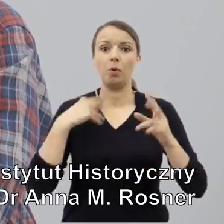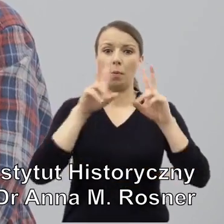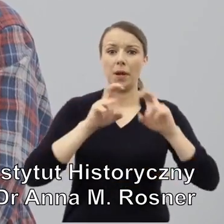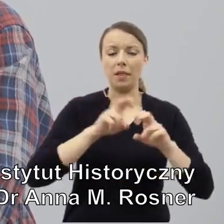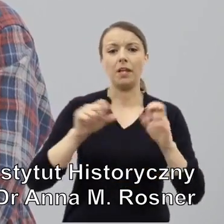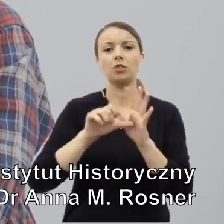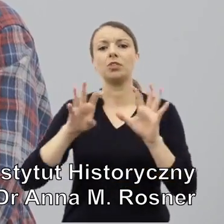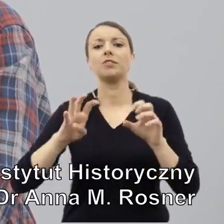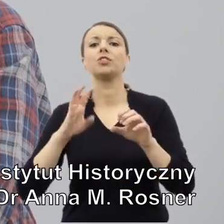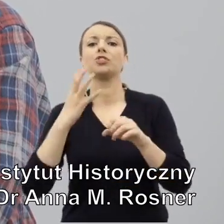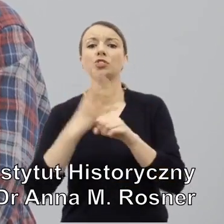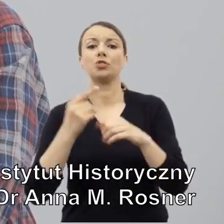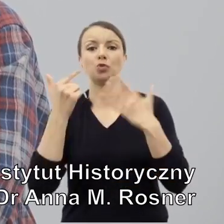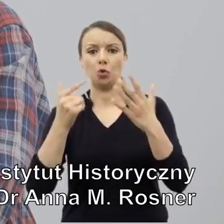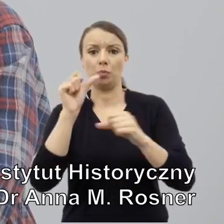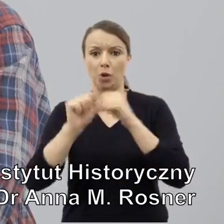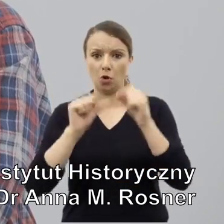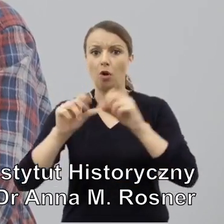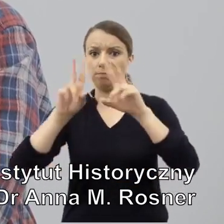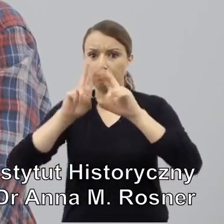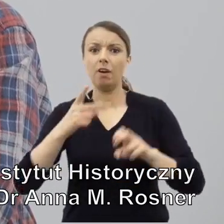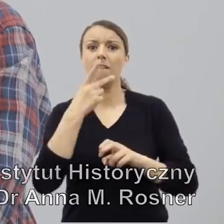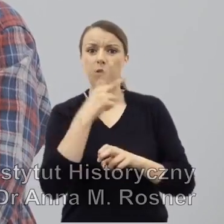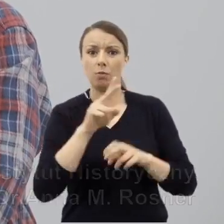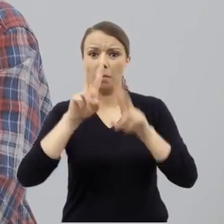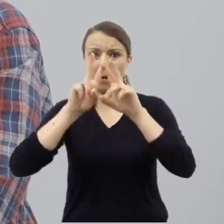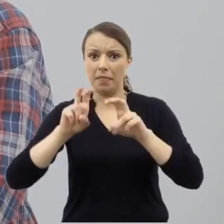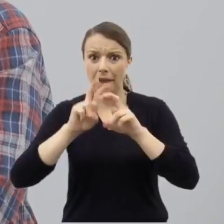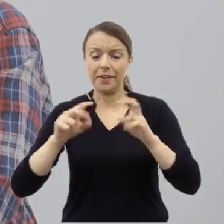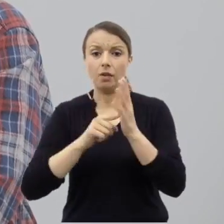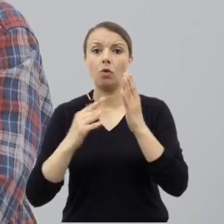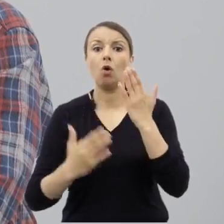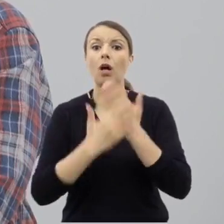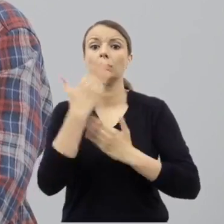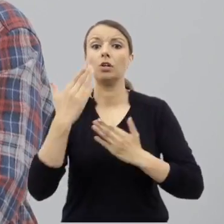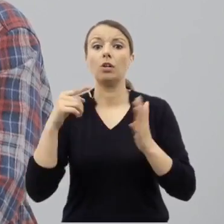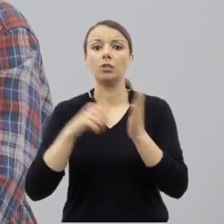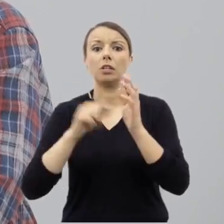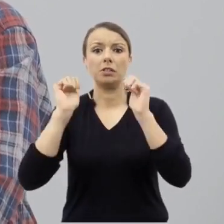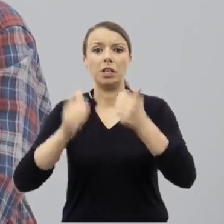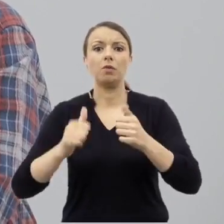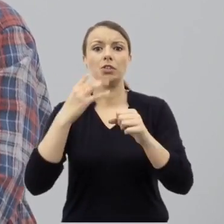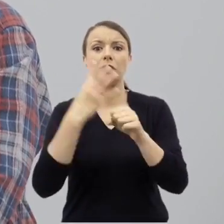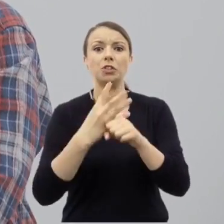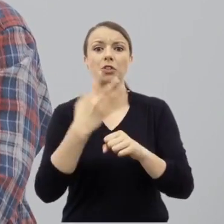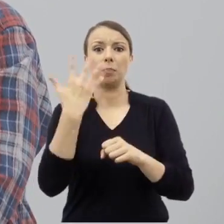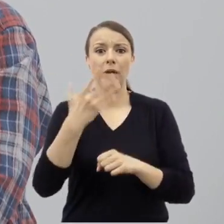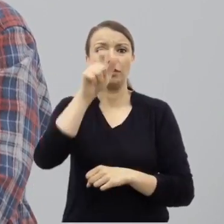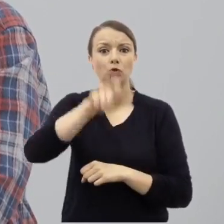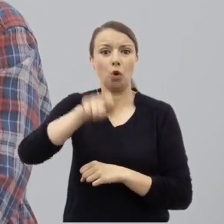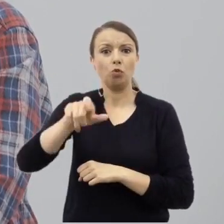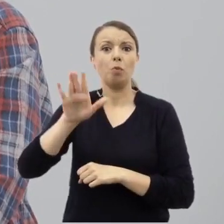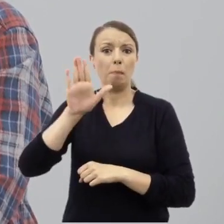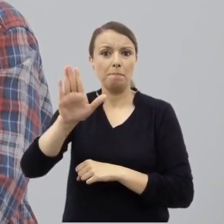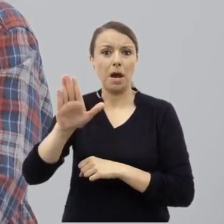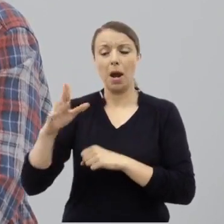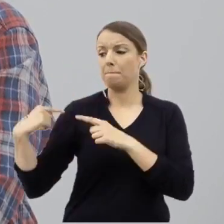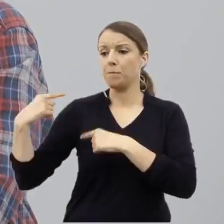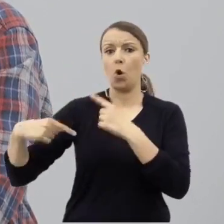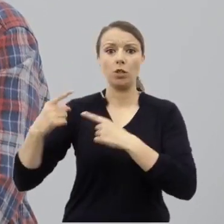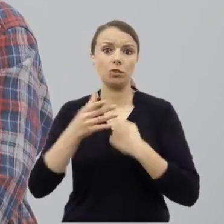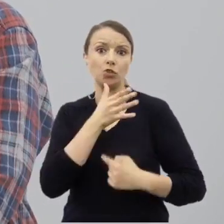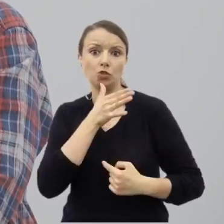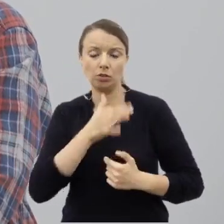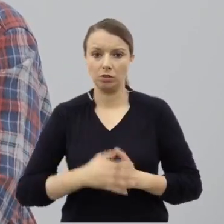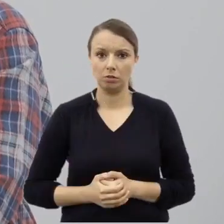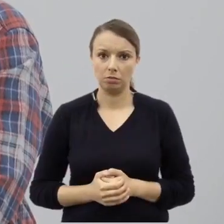roku pozwoliły ustalić, że na stałe mieszkało tam 45 osób pochodzenia żydowskiego. Więc to jest